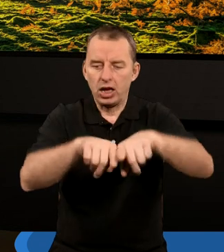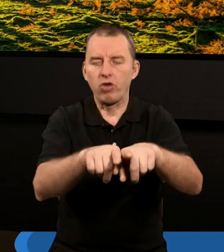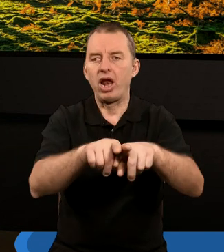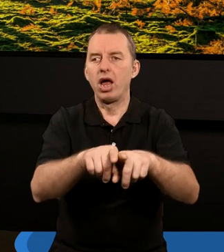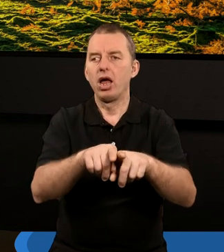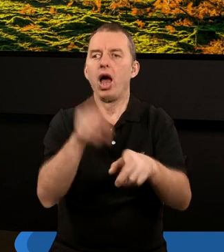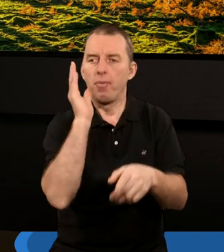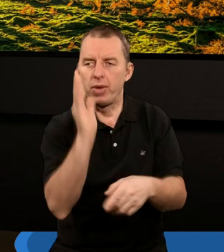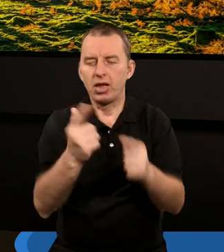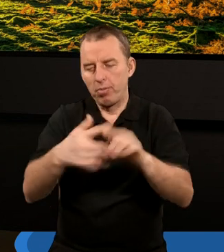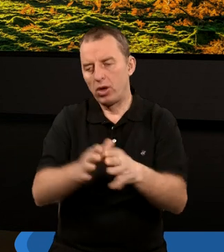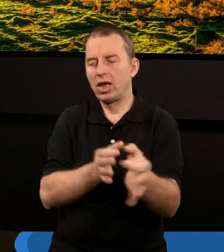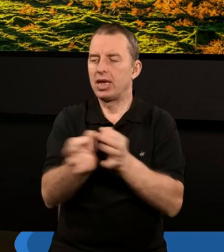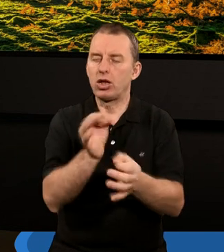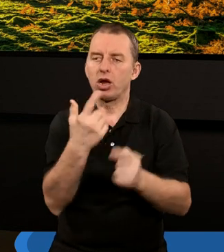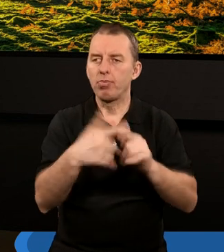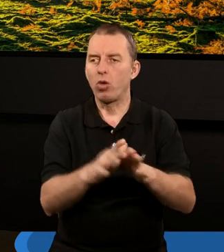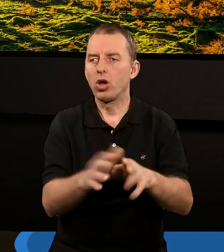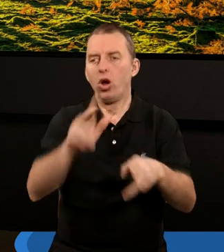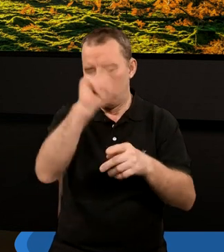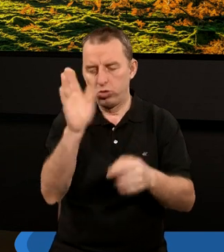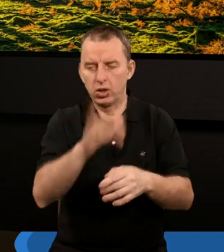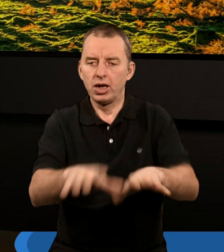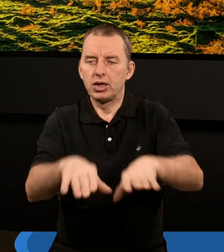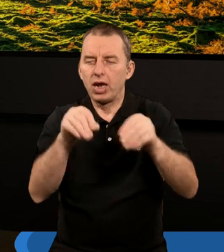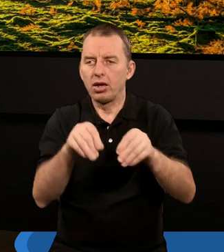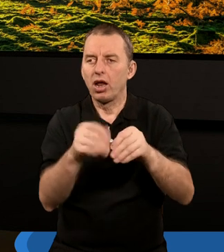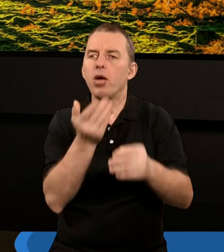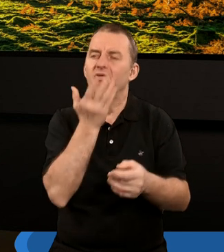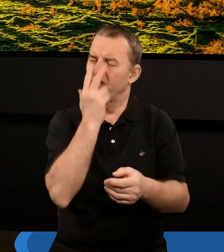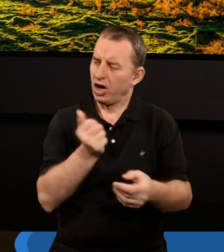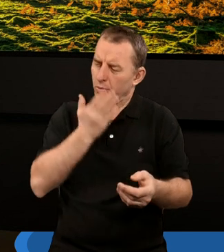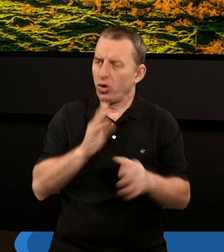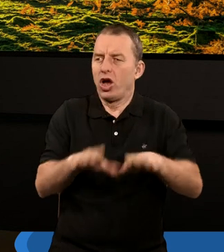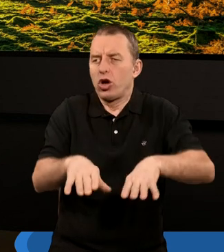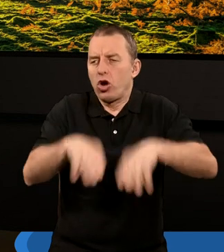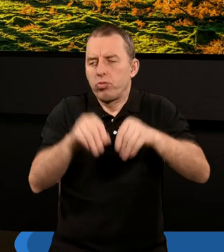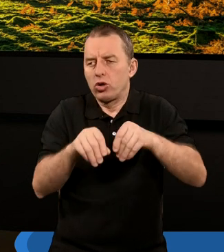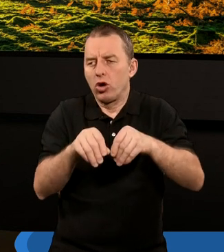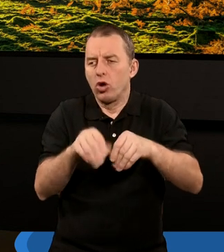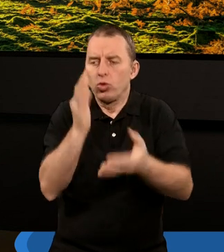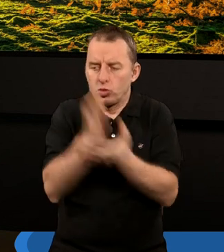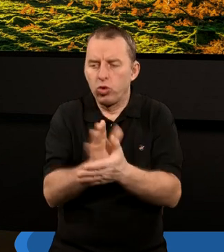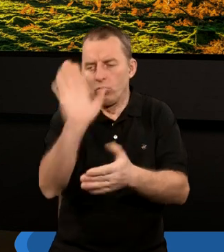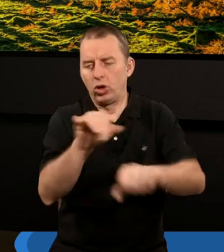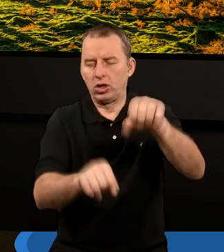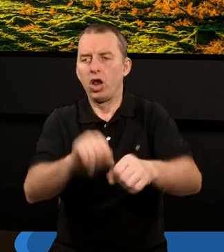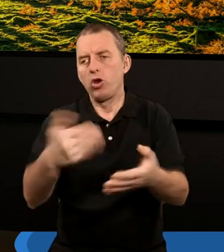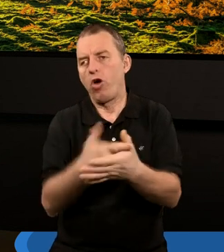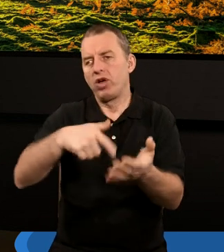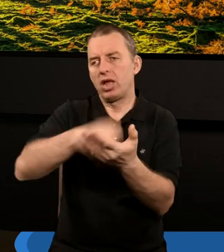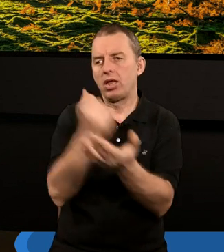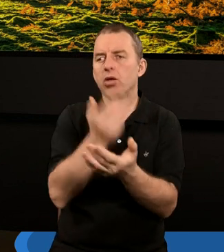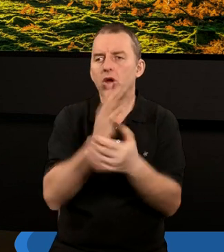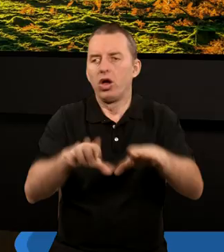ale będzie jakiś moment w historii, kiedy lud Boży zacznie wyraźnie mówić, że rozpoczął się Boży Sąd. Nowy Testament mówi,